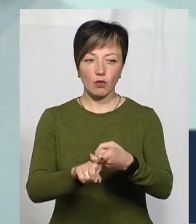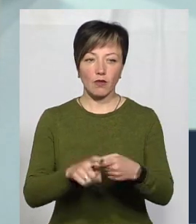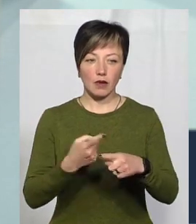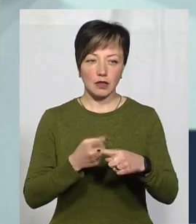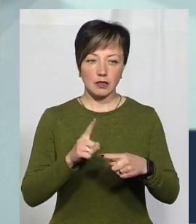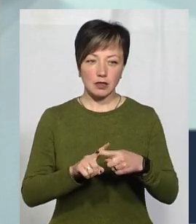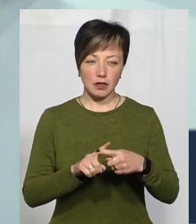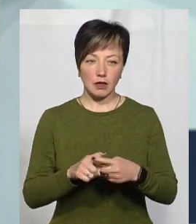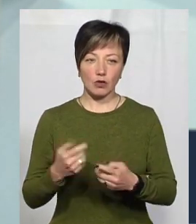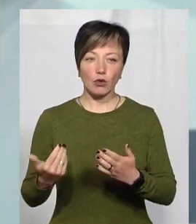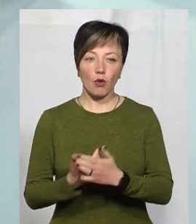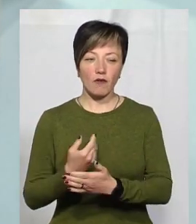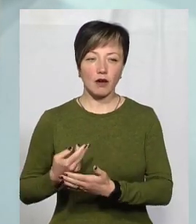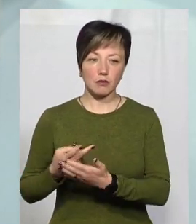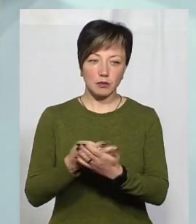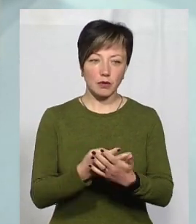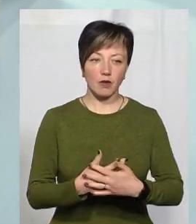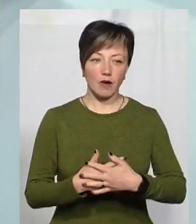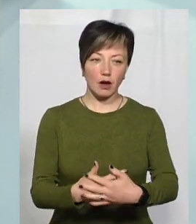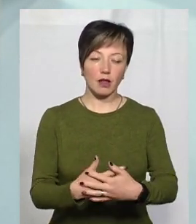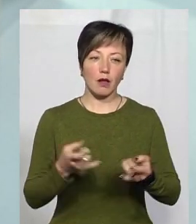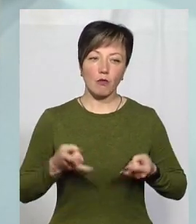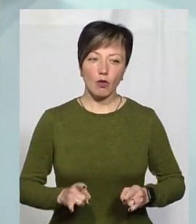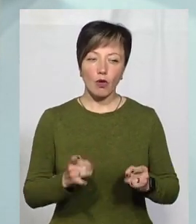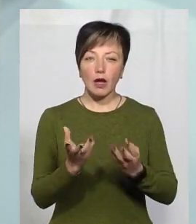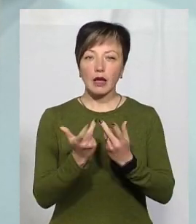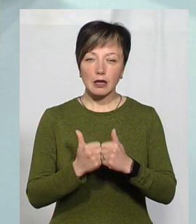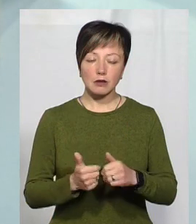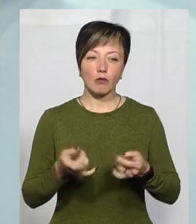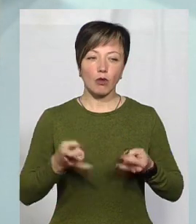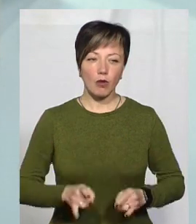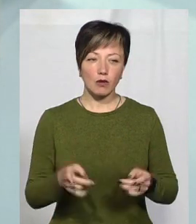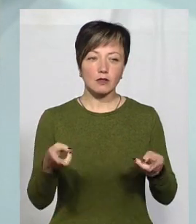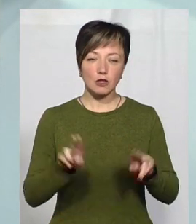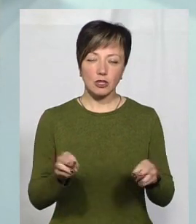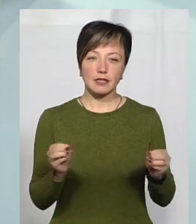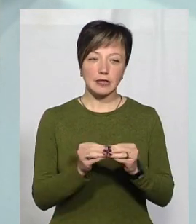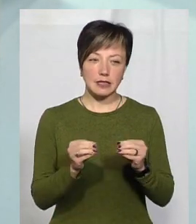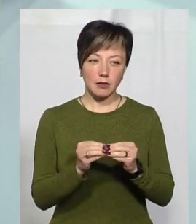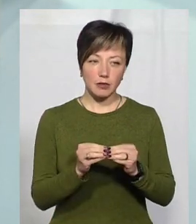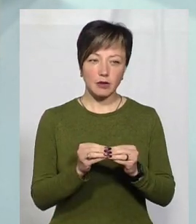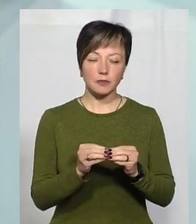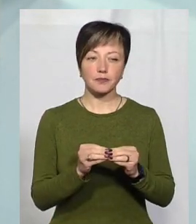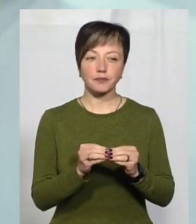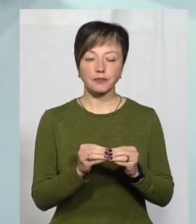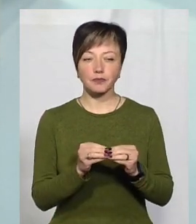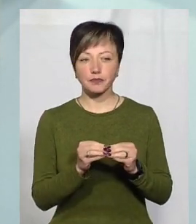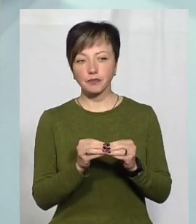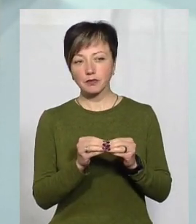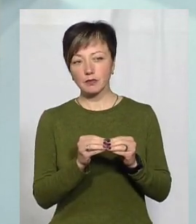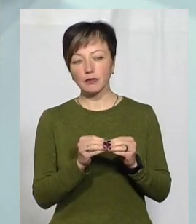поступивших вагітних на пологи. Кількість пологів, вона залишається стабільною. За час